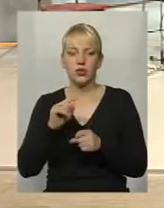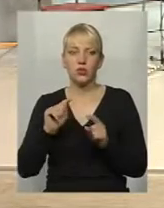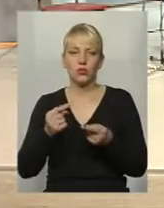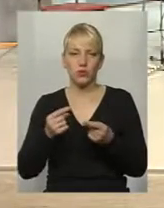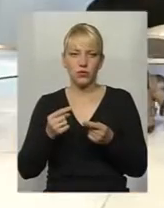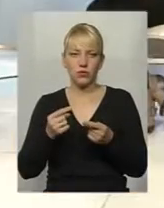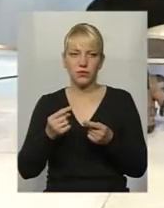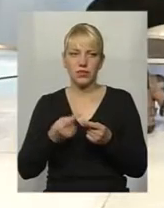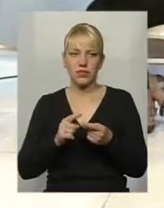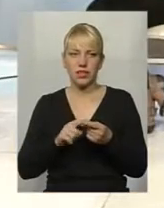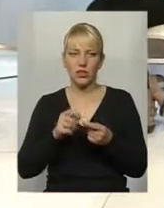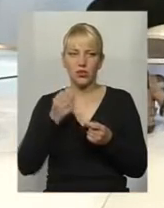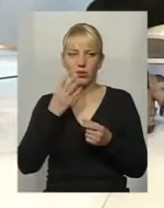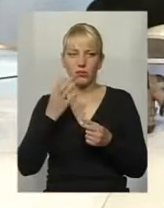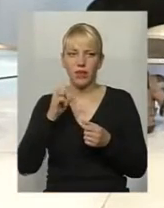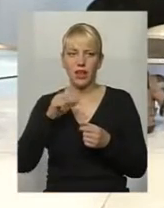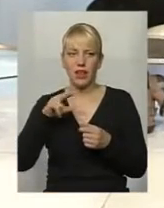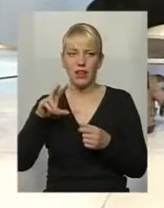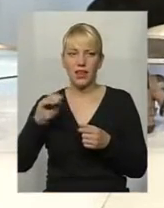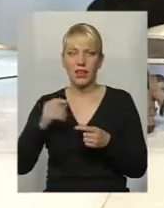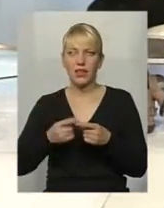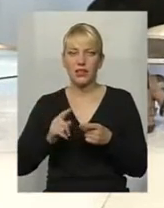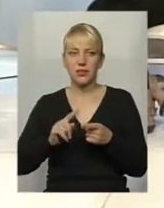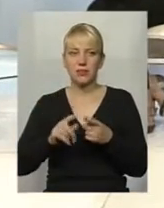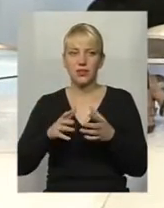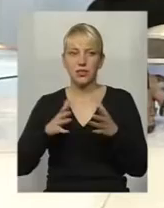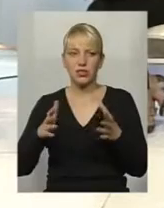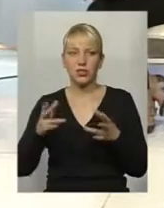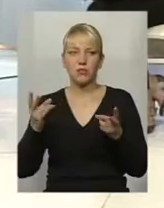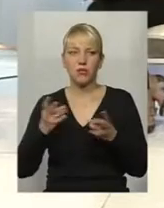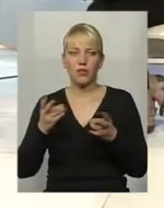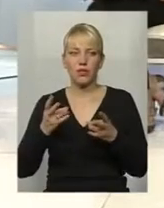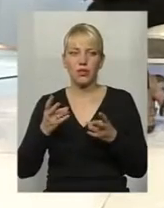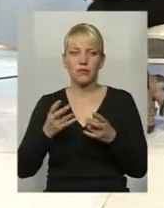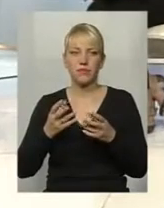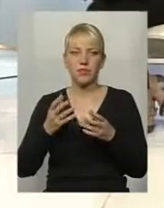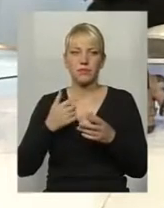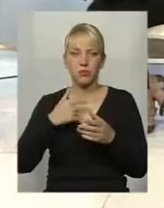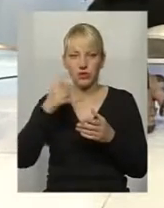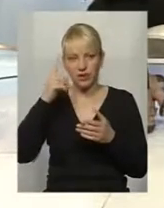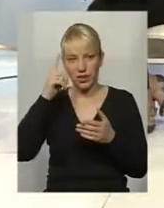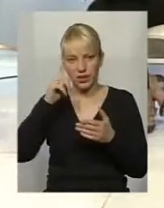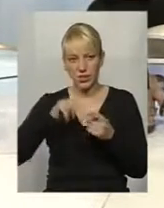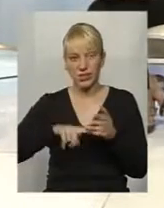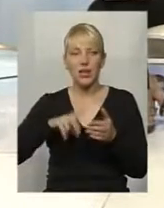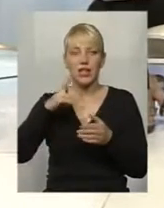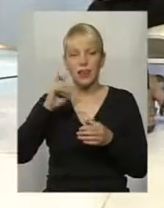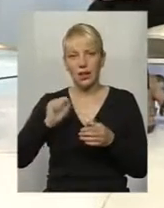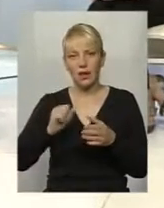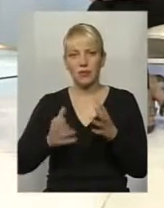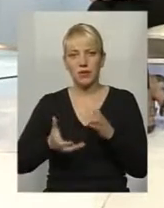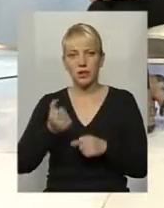звичайно, це добре. Але, розумієте, більшість приходиться нам все-таки сподіватися на підтримку влади